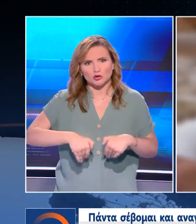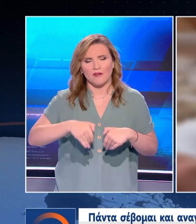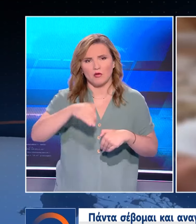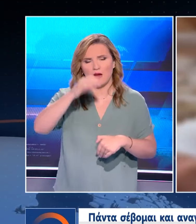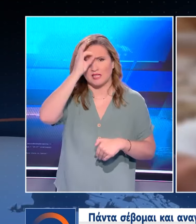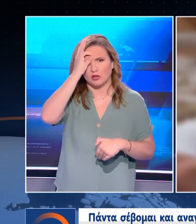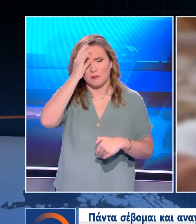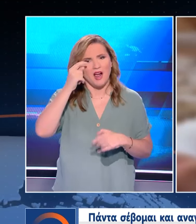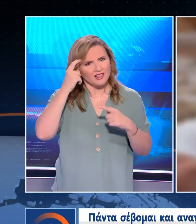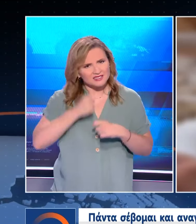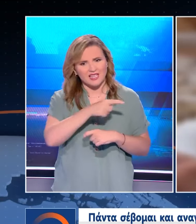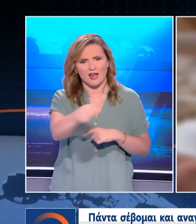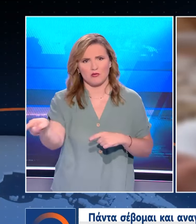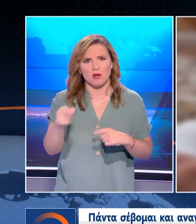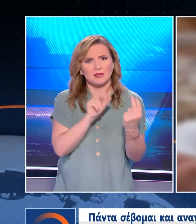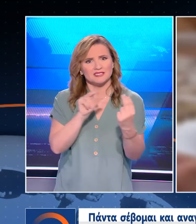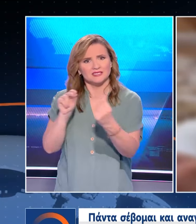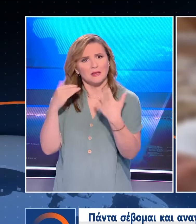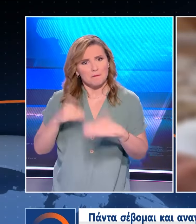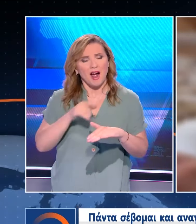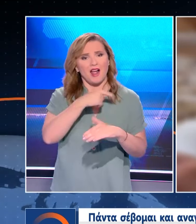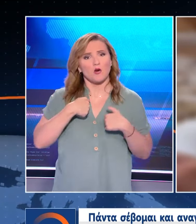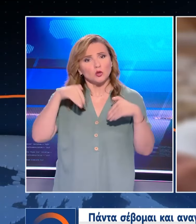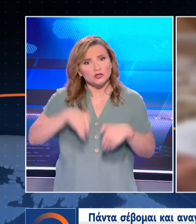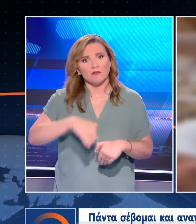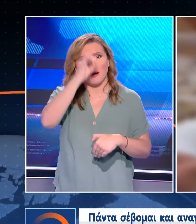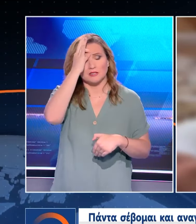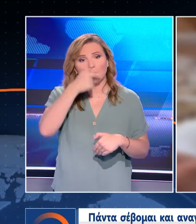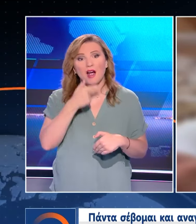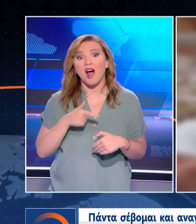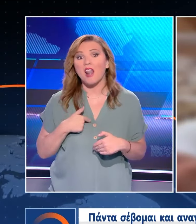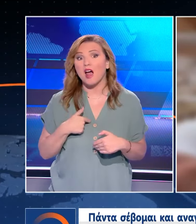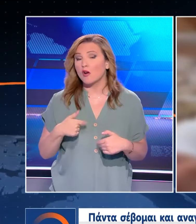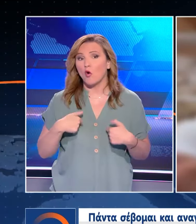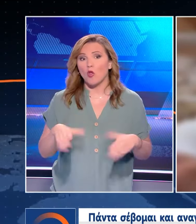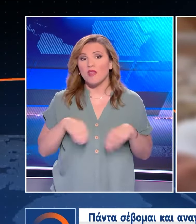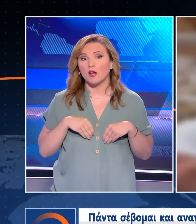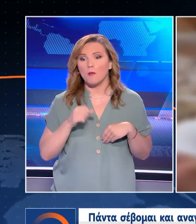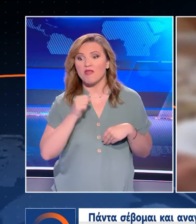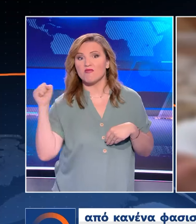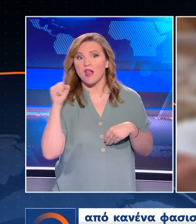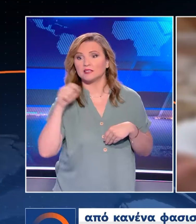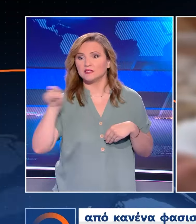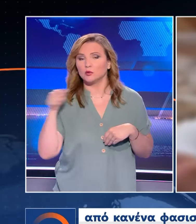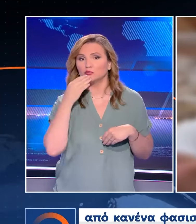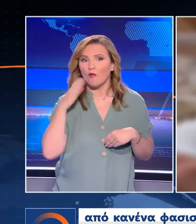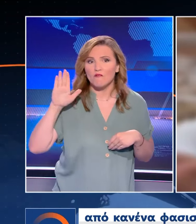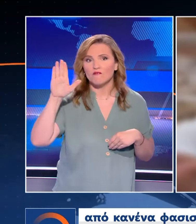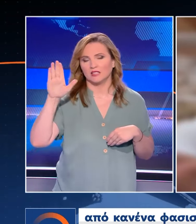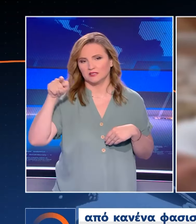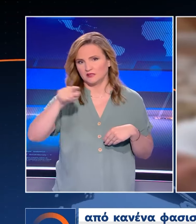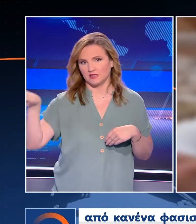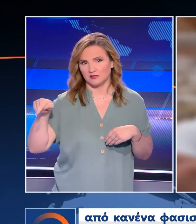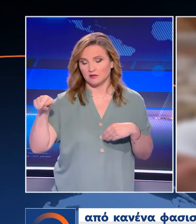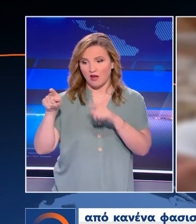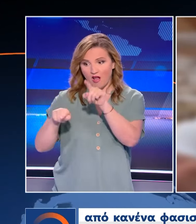το γνωρίζουν και οι ίδιοι σε κάτι δύο συζητήσεις που έχουμε κάνει αλλά δεν δέχομαι από κανένα ακροδεξιό τρολ, κανένα φασιστάκο από